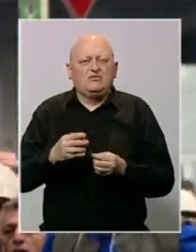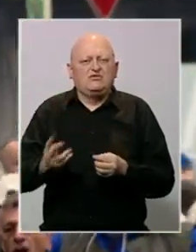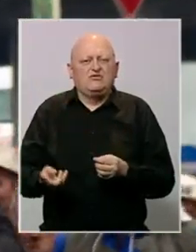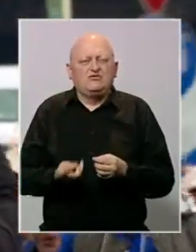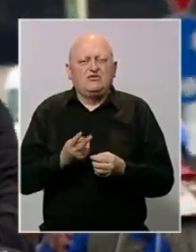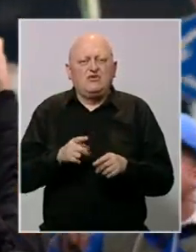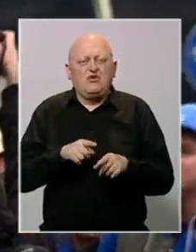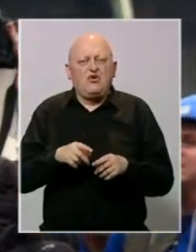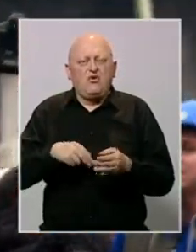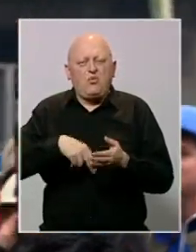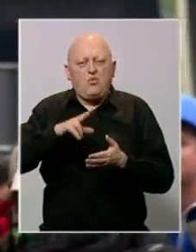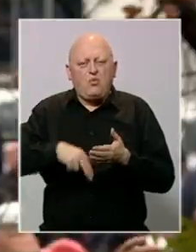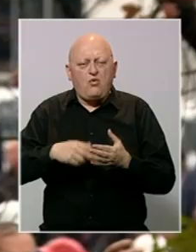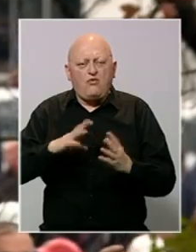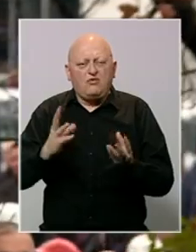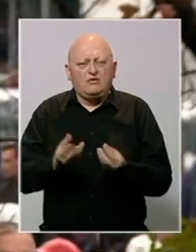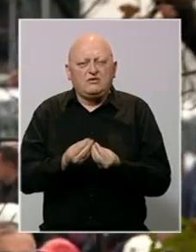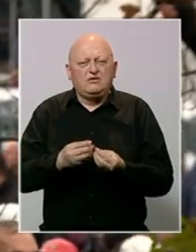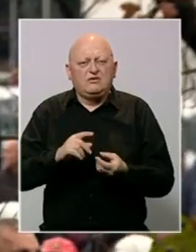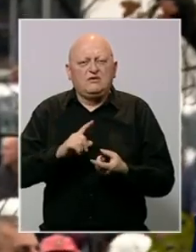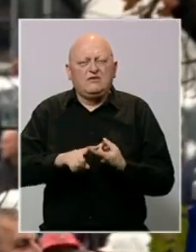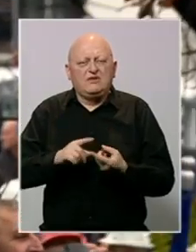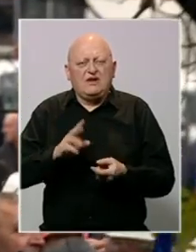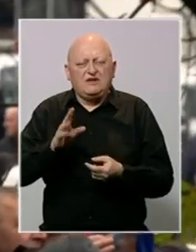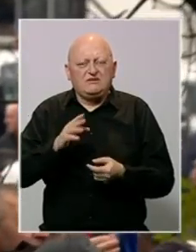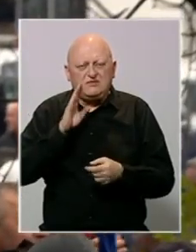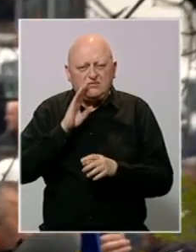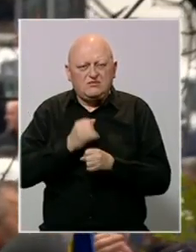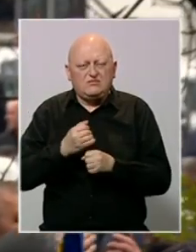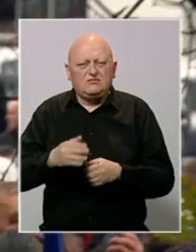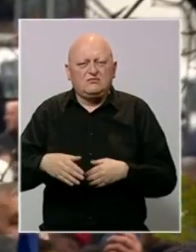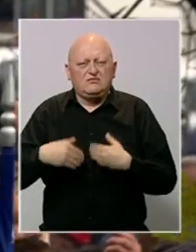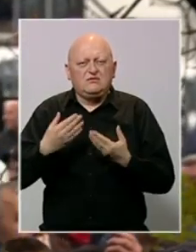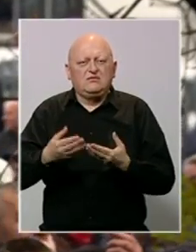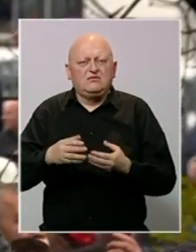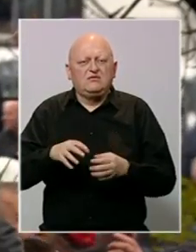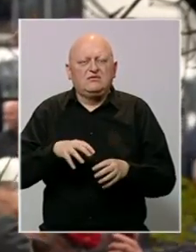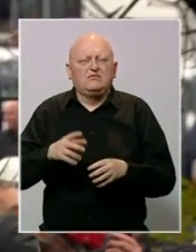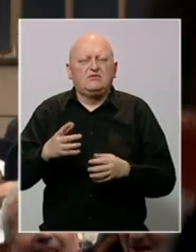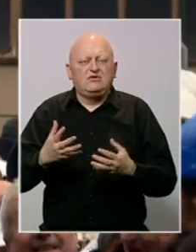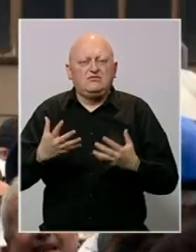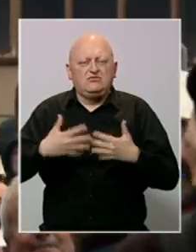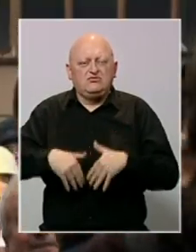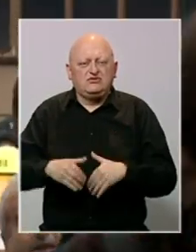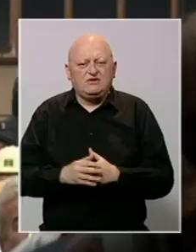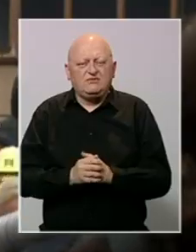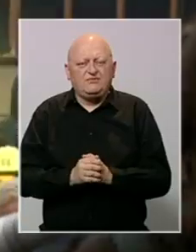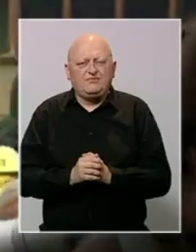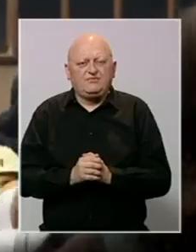Dostojanstven kolektivni ugovor za rudarstvo u Federaciji BH. Pred vladuće i radnici u namjenskoj industriji.